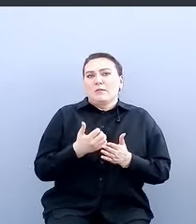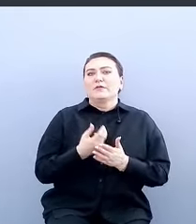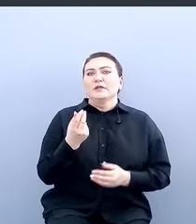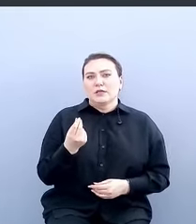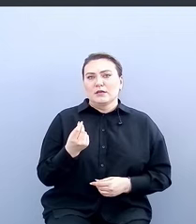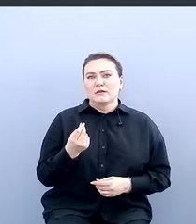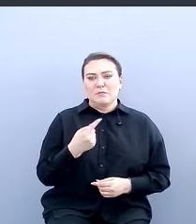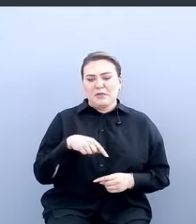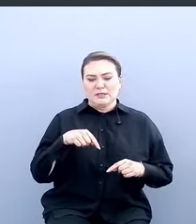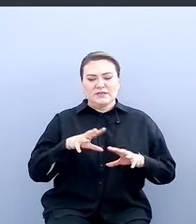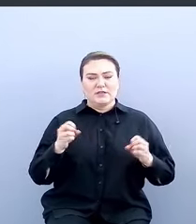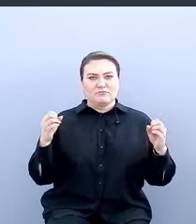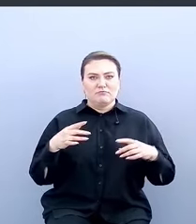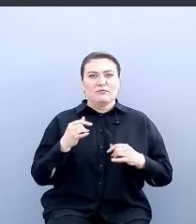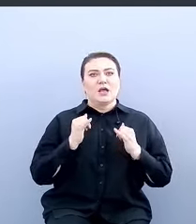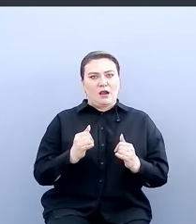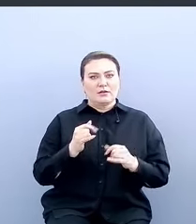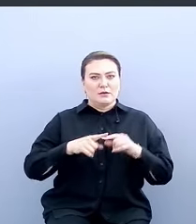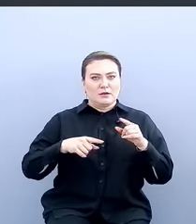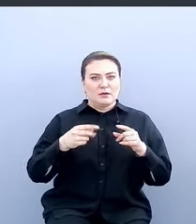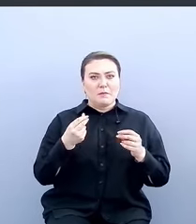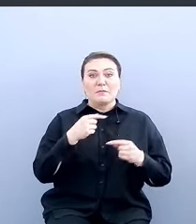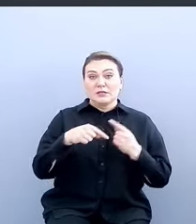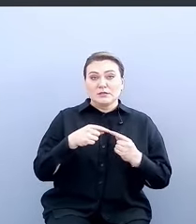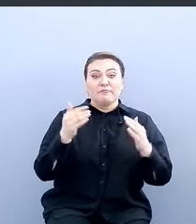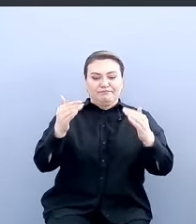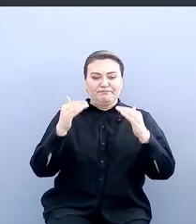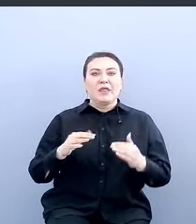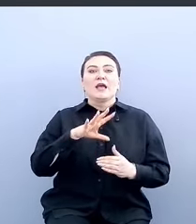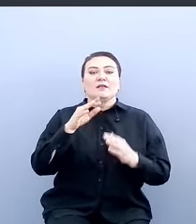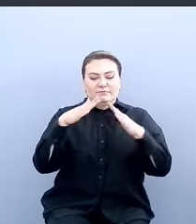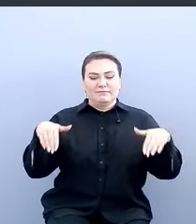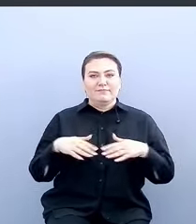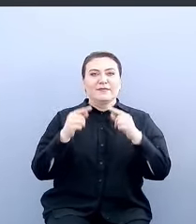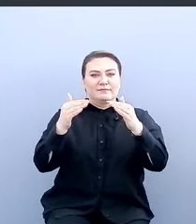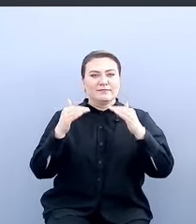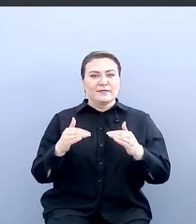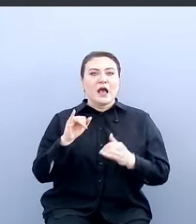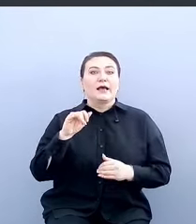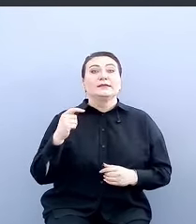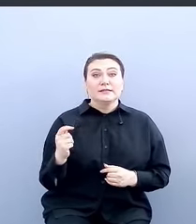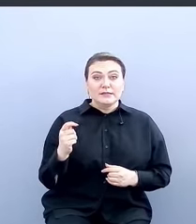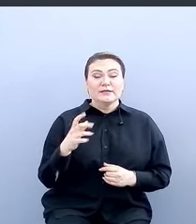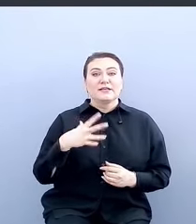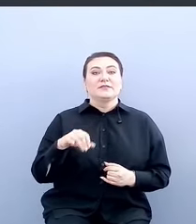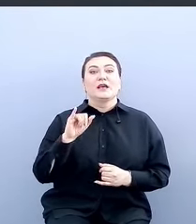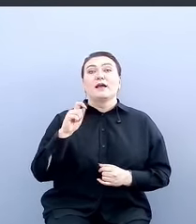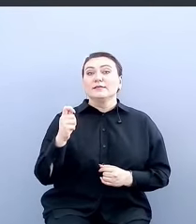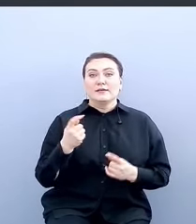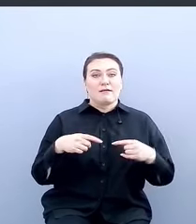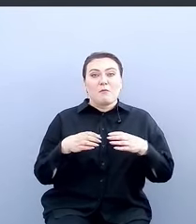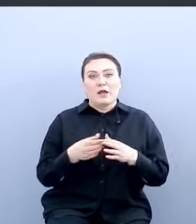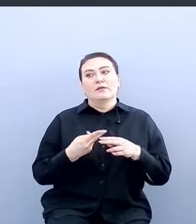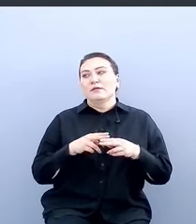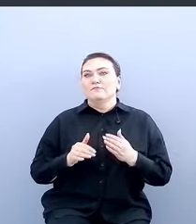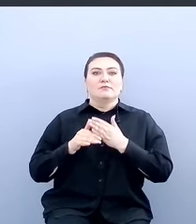ради бизнеса. Затем есть IT, все современные компании это IT-компании, поэтому, соответственно, естественно, IT помогает